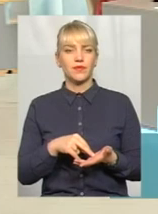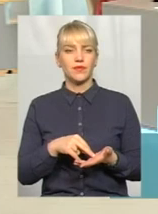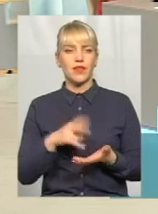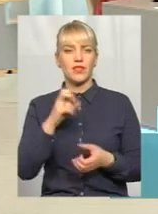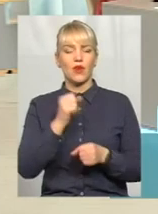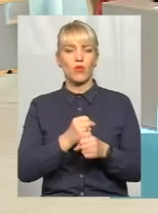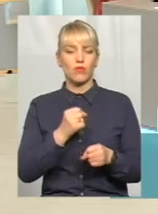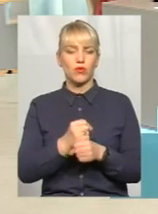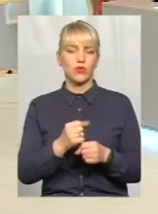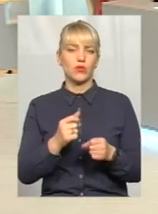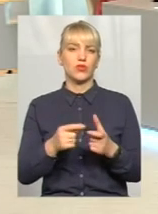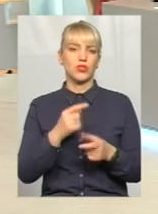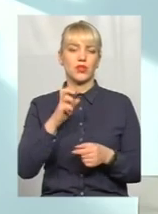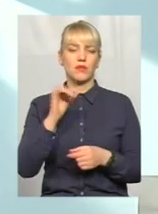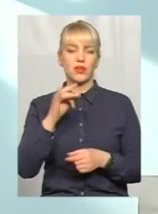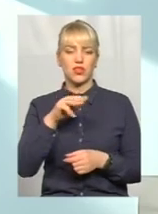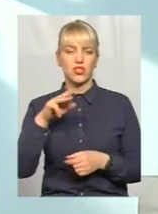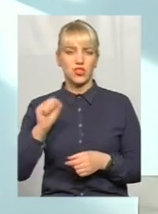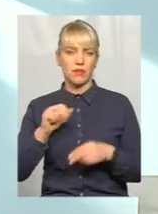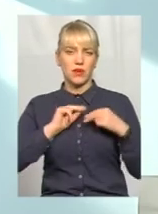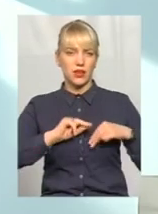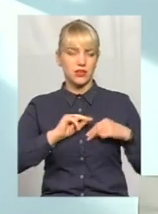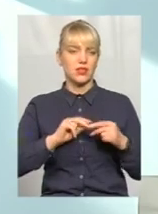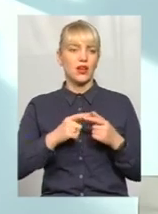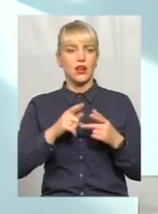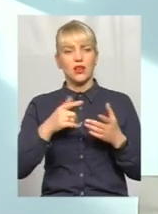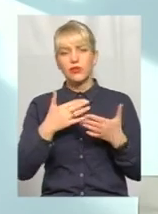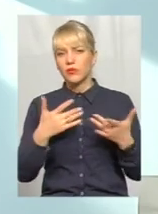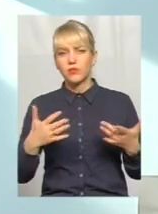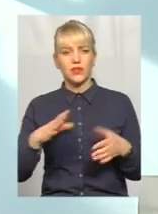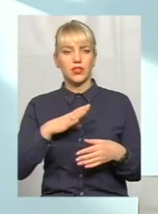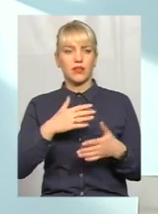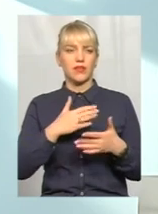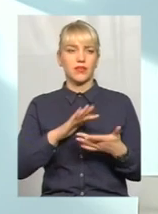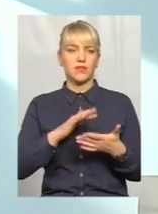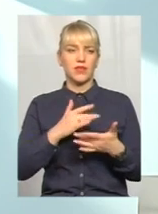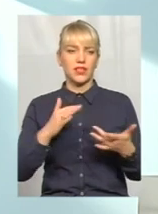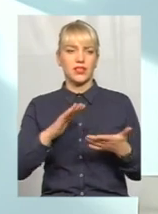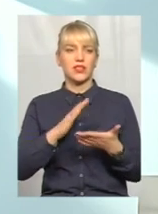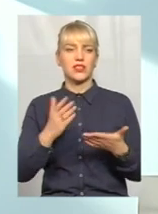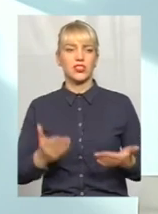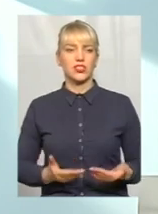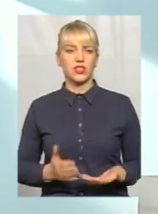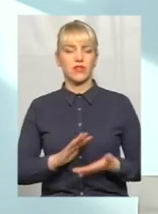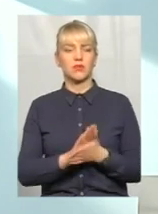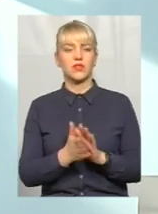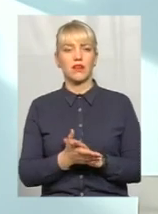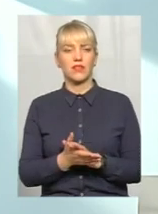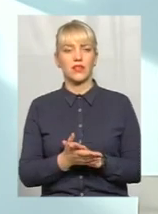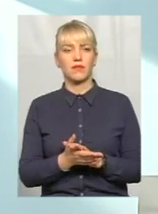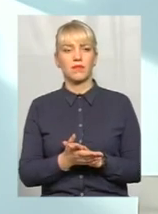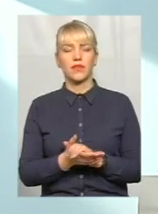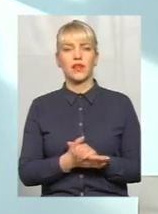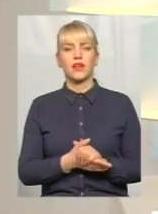стати на роботу, чи стати на біржу праці, ну, до прикладу, в різних людей, різні складні життєві обставини. А, ні, але оця